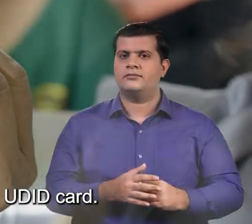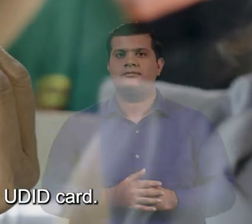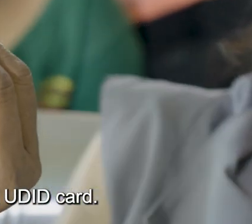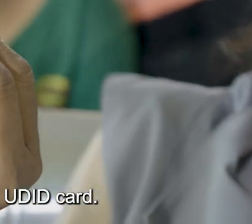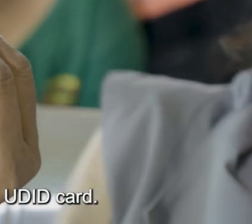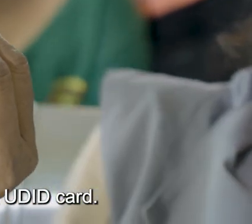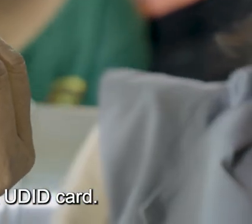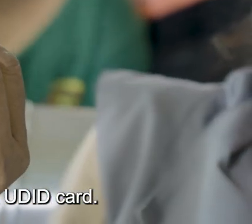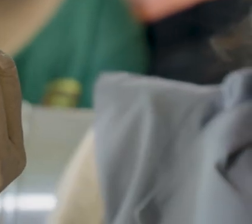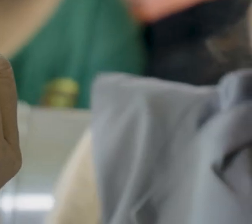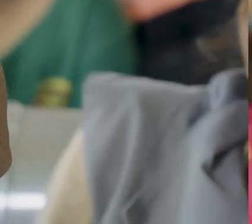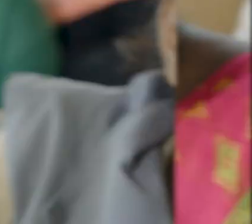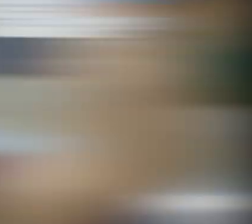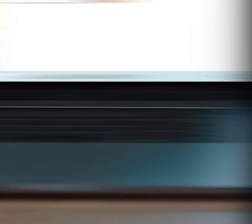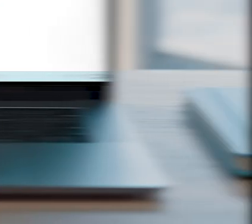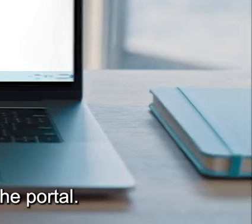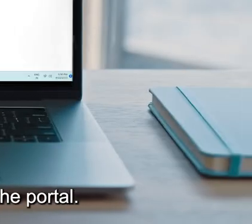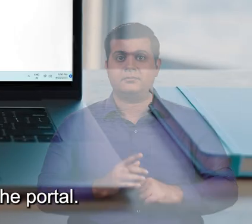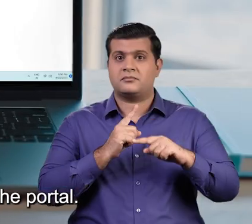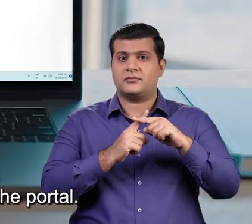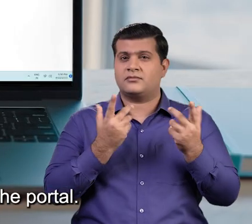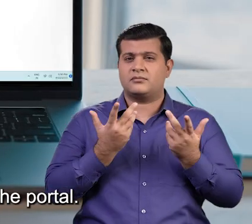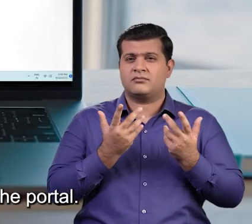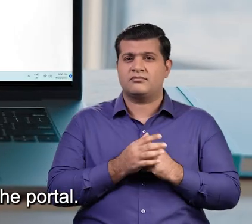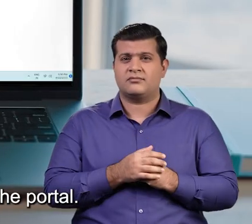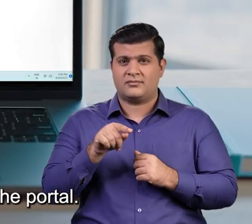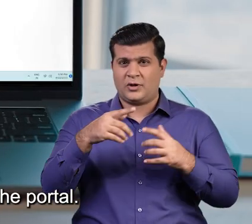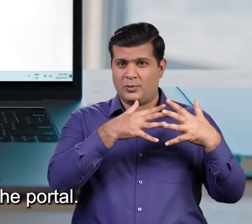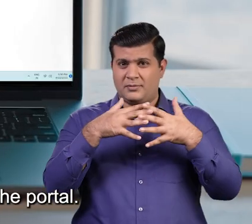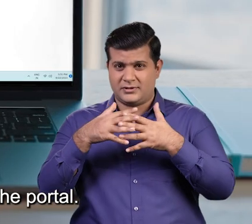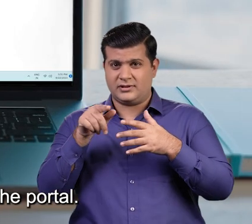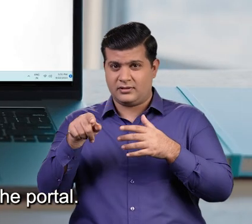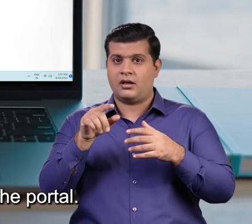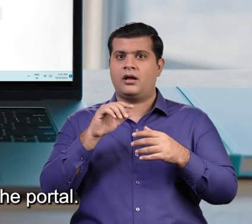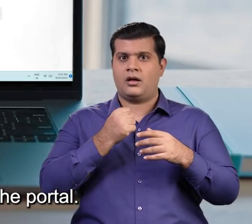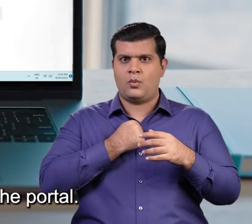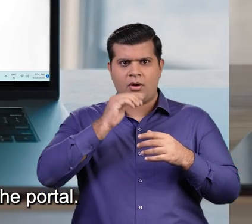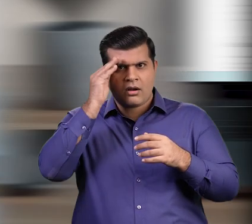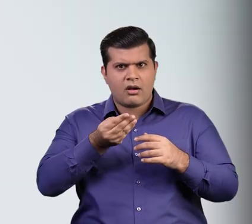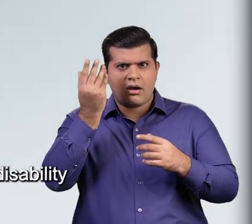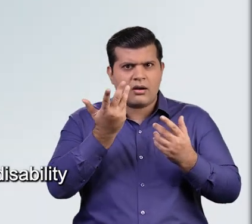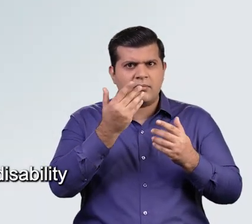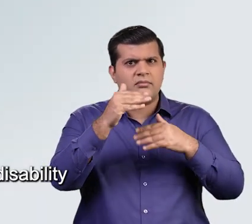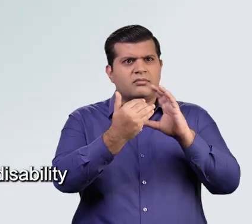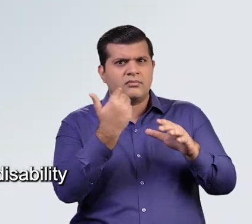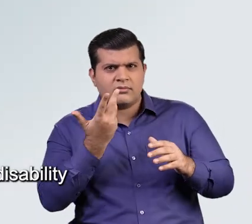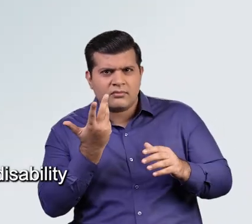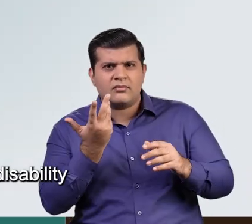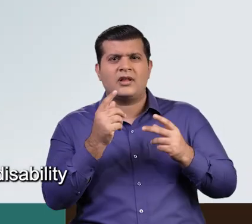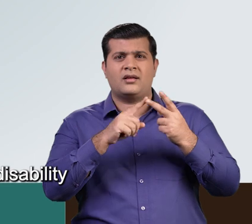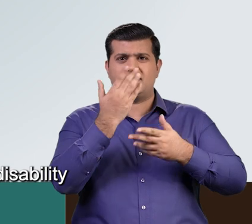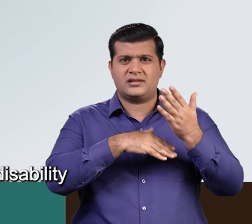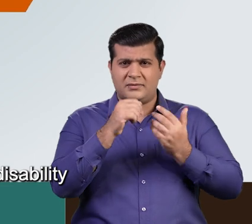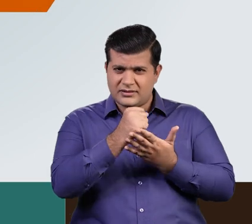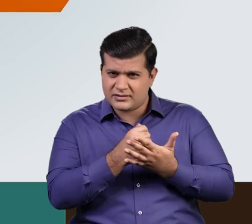UDID कार्ड प्रदान किया जाता है। साथ ही वो पोर्टल पर अपने आवेधन की स्थिति को ट्रैक भी कर सकते हैं। यही नहीं वो